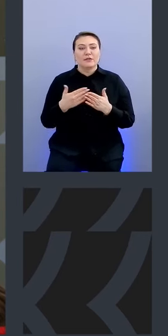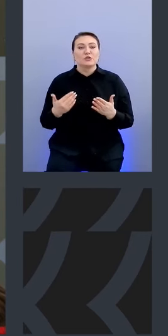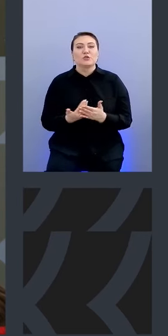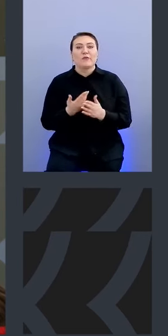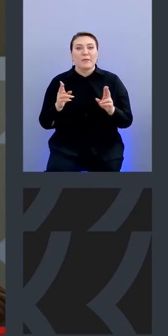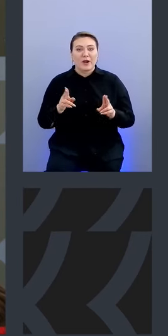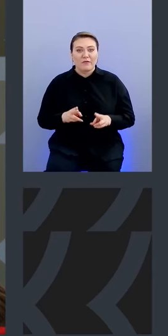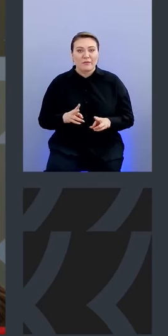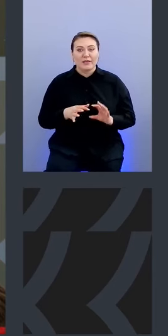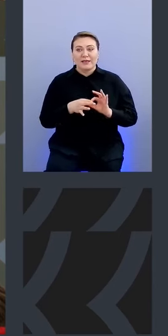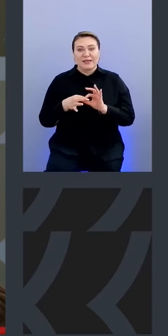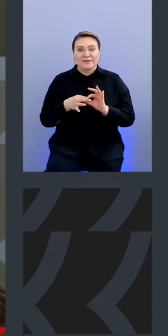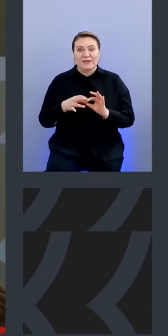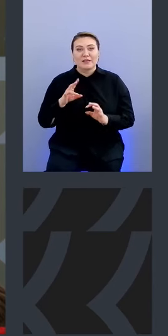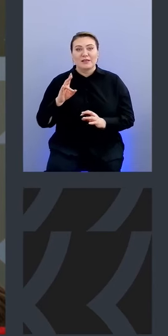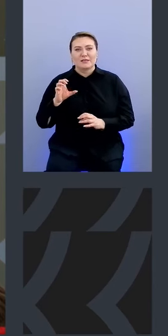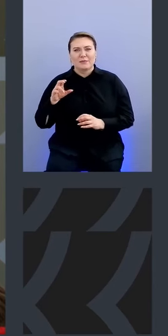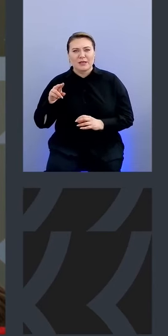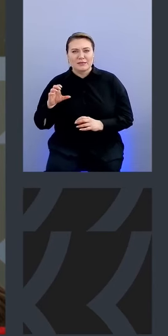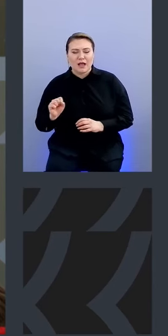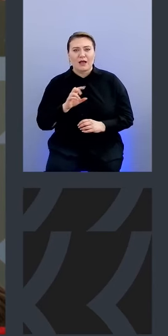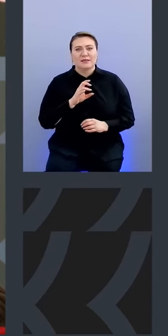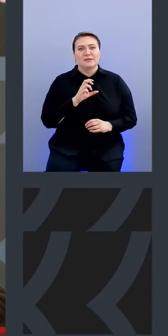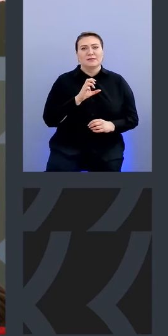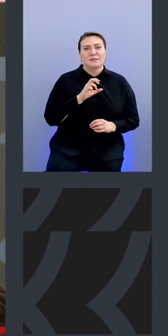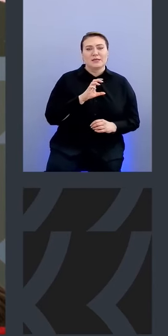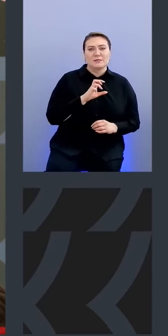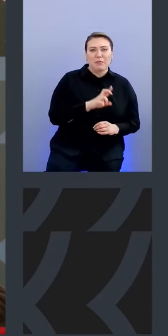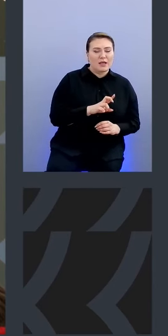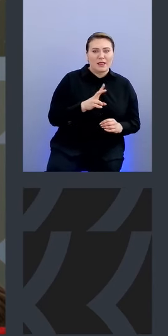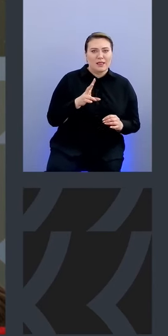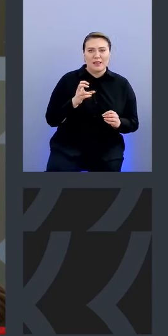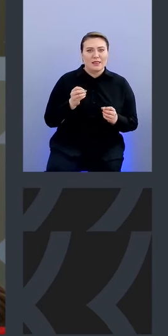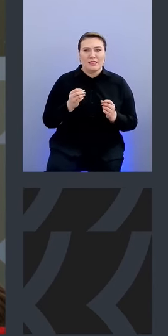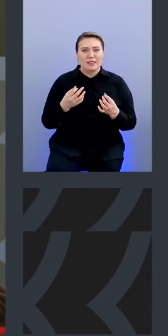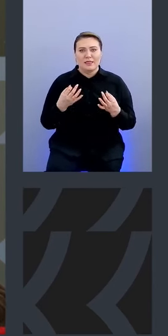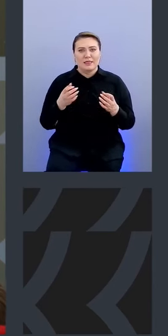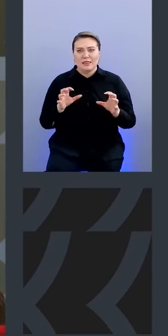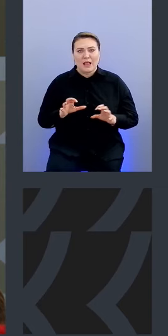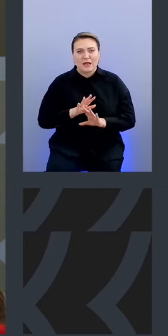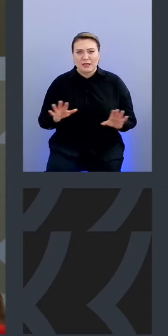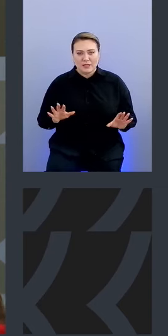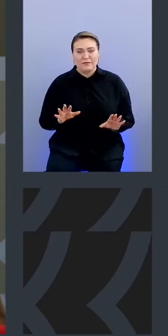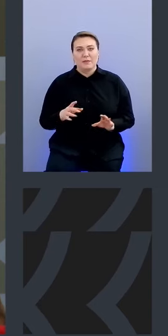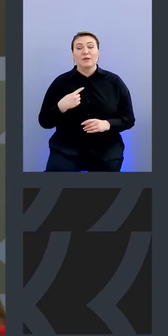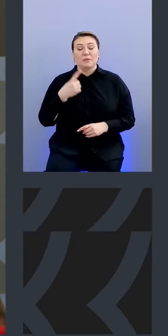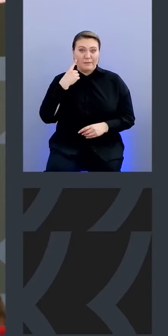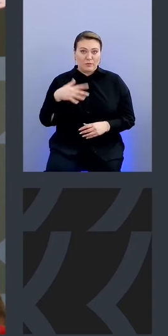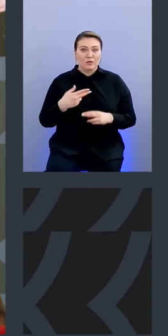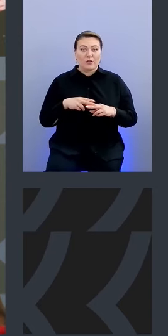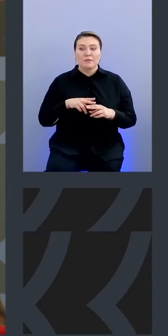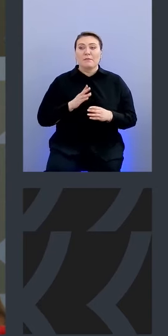namespace а в namespace b быть не должно то есть они но не легитимные он нам это все подсветил он нам это подсветил мы пошли